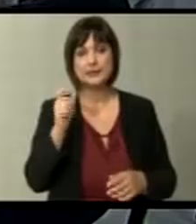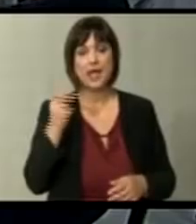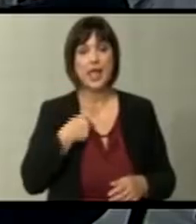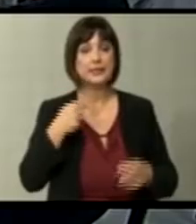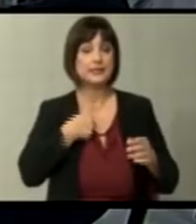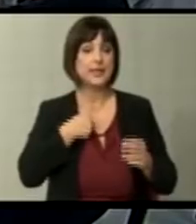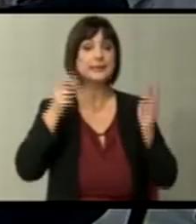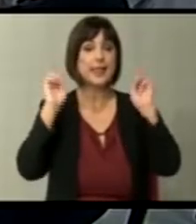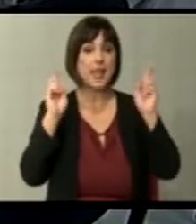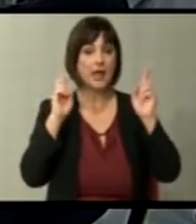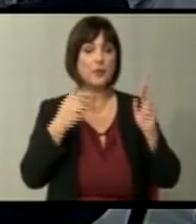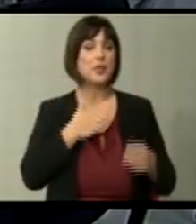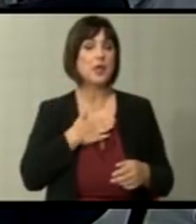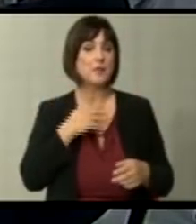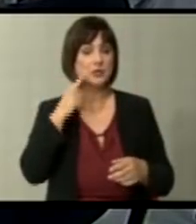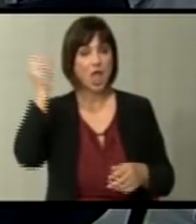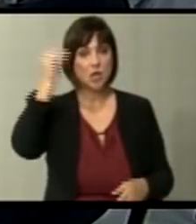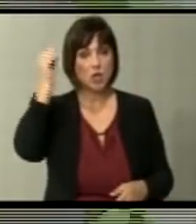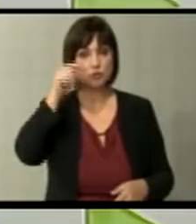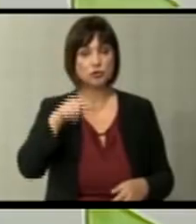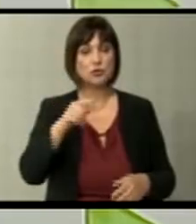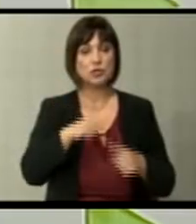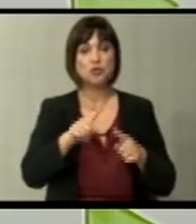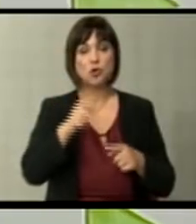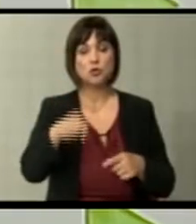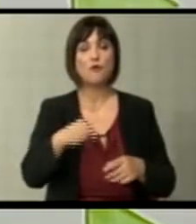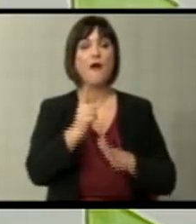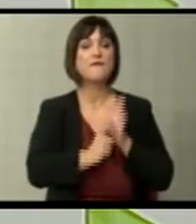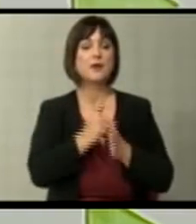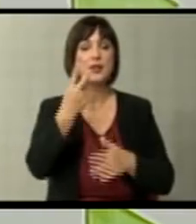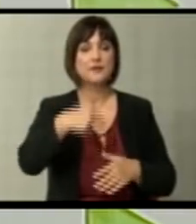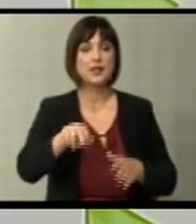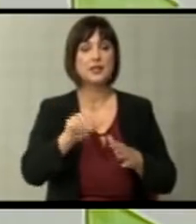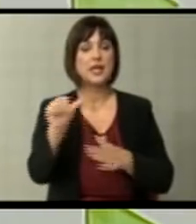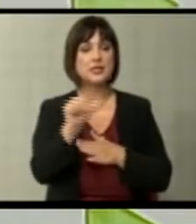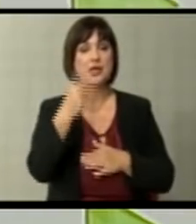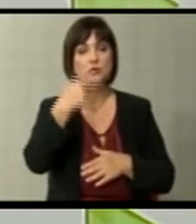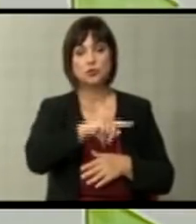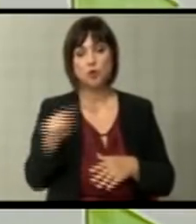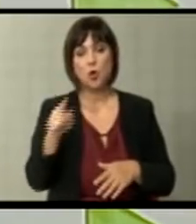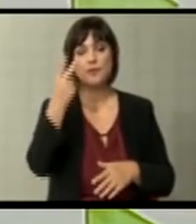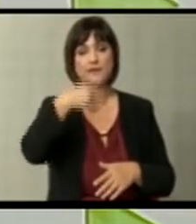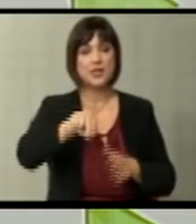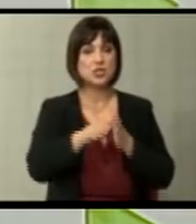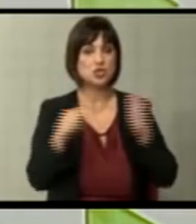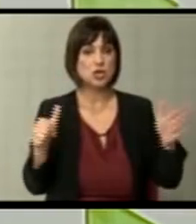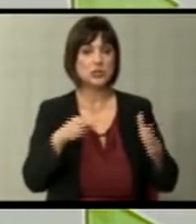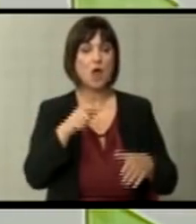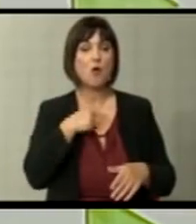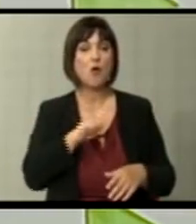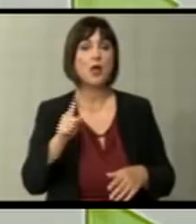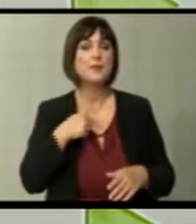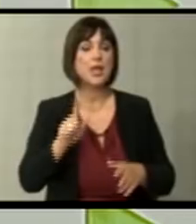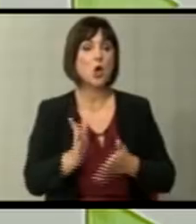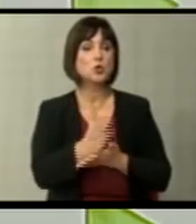надевам дека ние сме научили нешто од тој период 2011-та до 2016-та година, кога не го